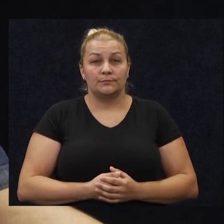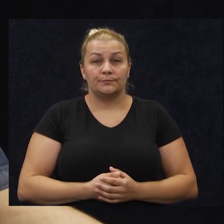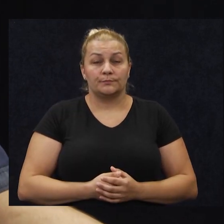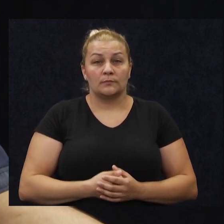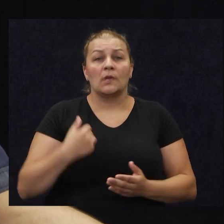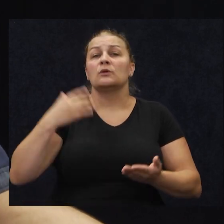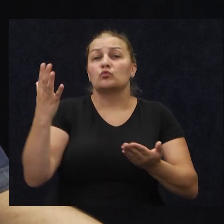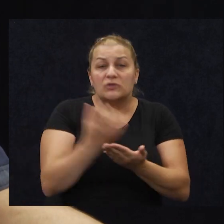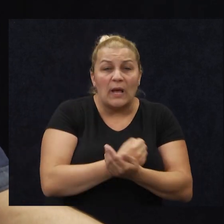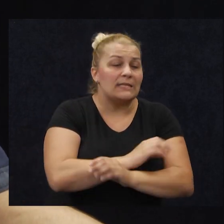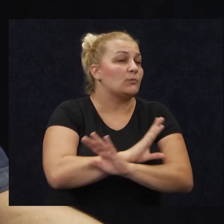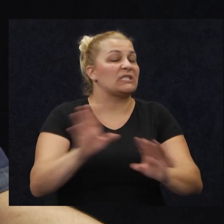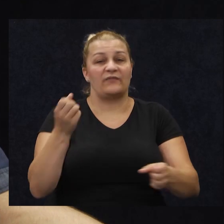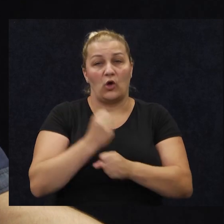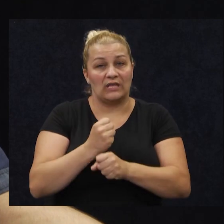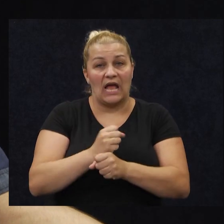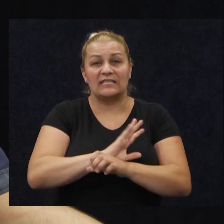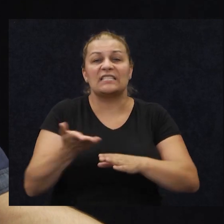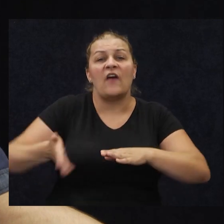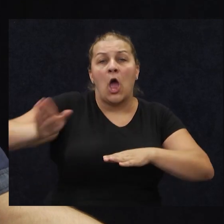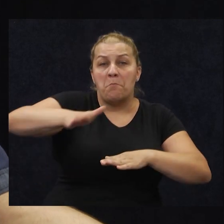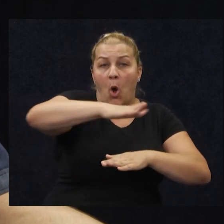Uspeli smo sve opratiti, uspeli smo sve pokriti,